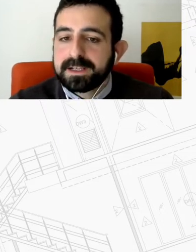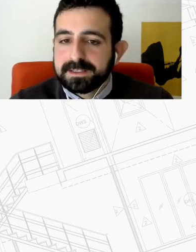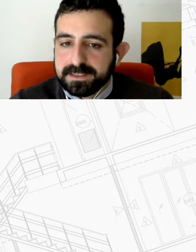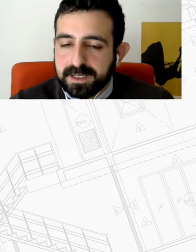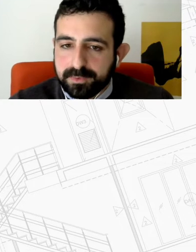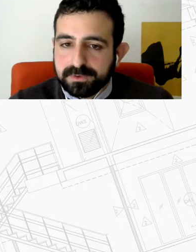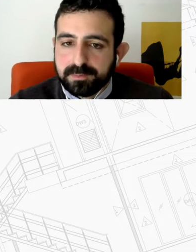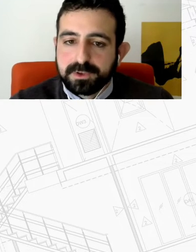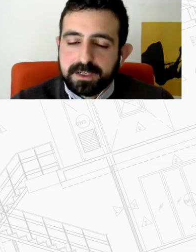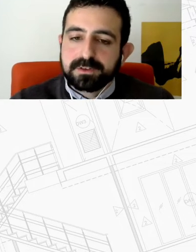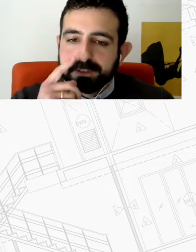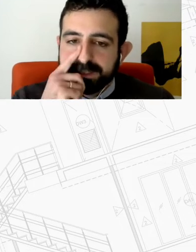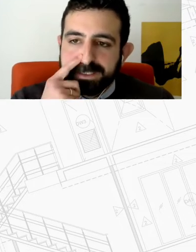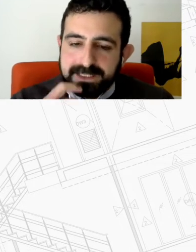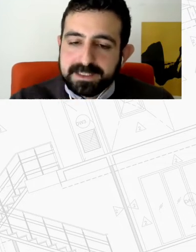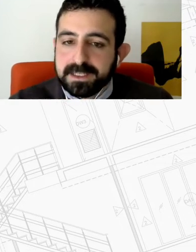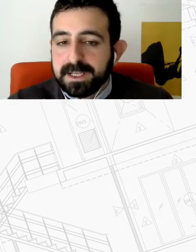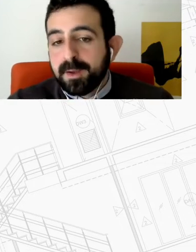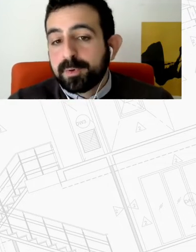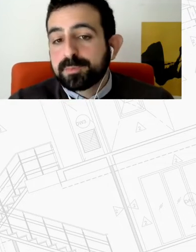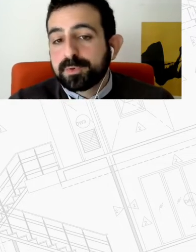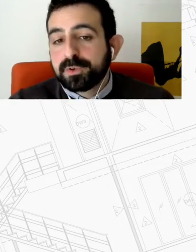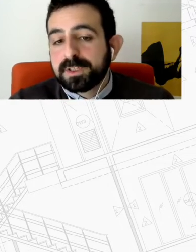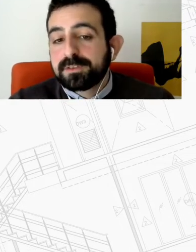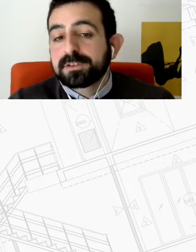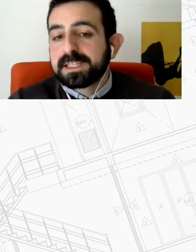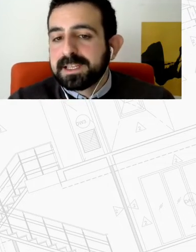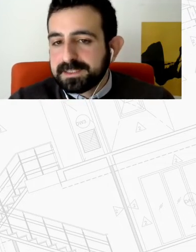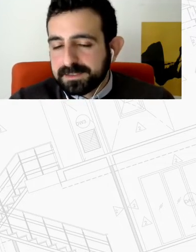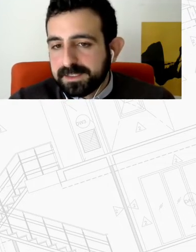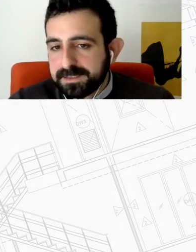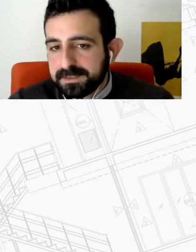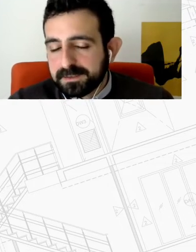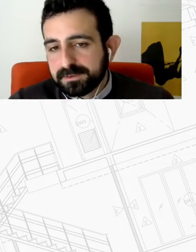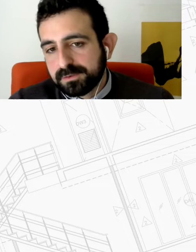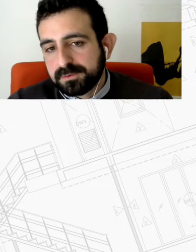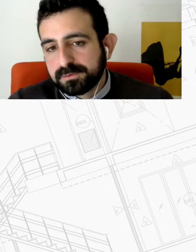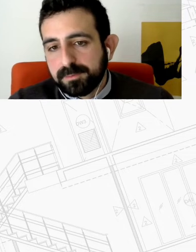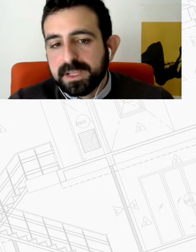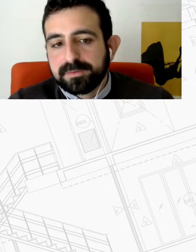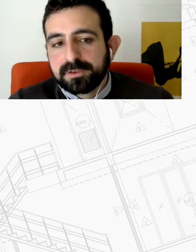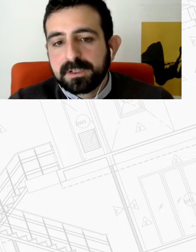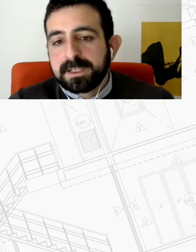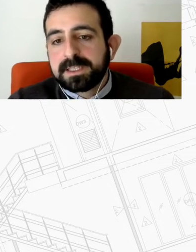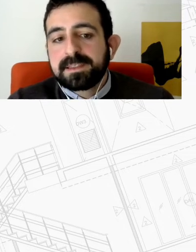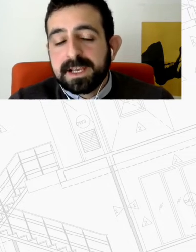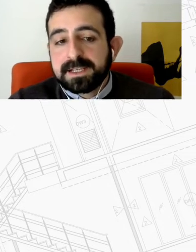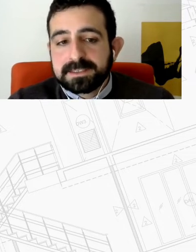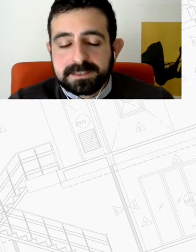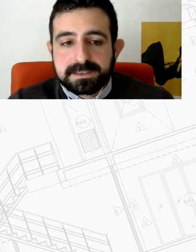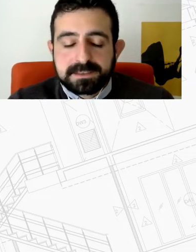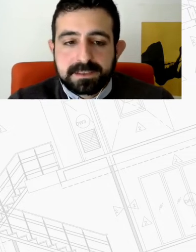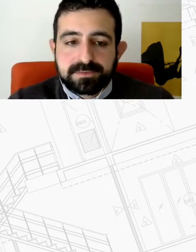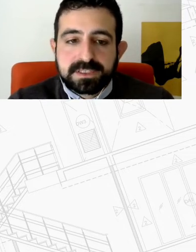απομάκρυνση από το μοντέλο κοινωνικής κατοικίας προς πιο ιδιωτικές λύσεις στο τομέα αυτό και η